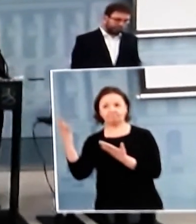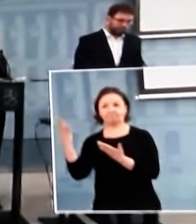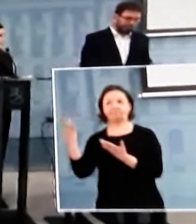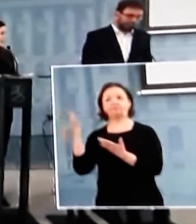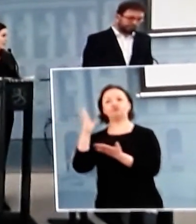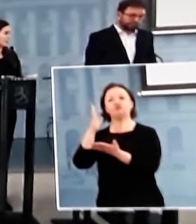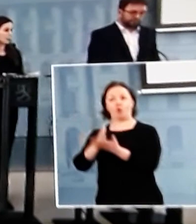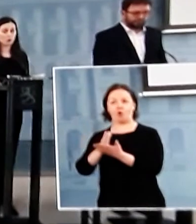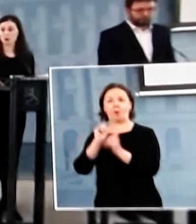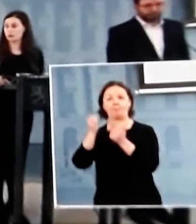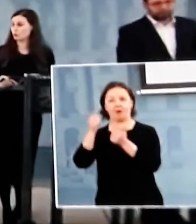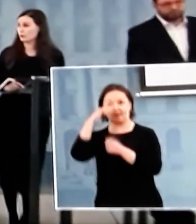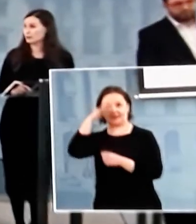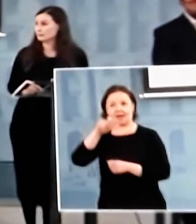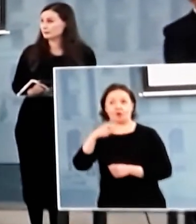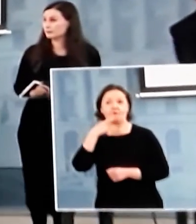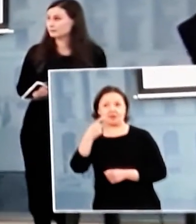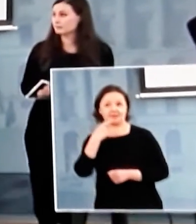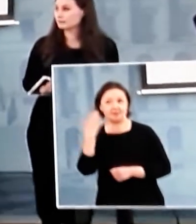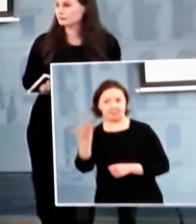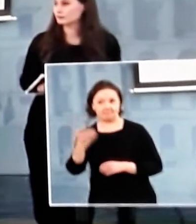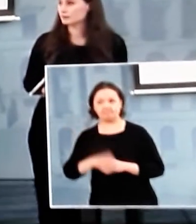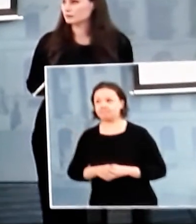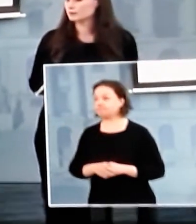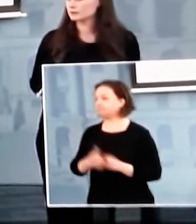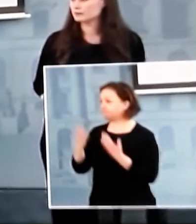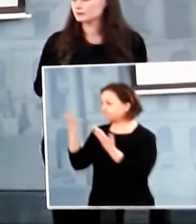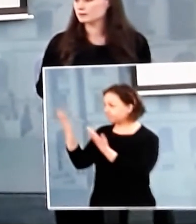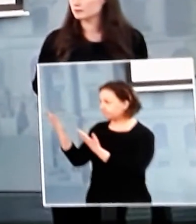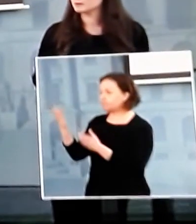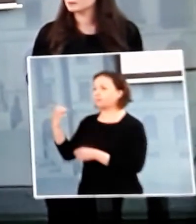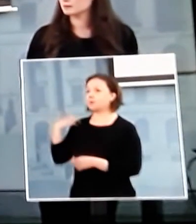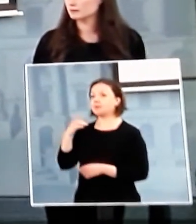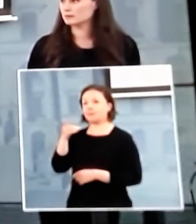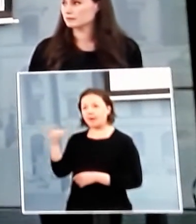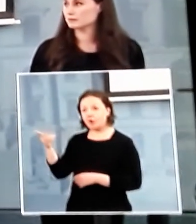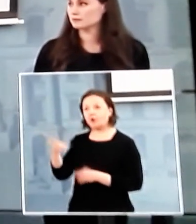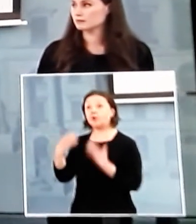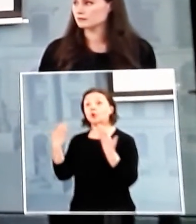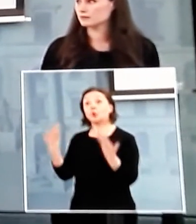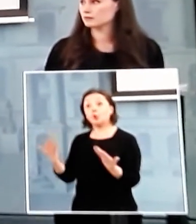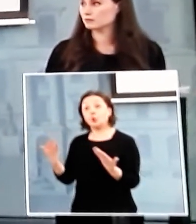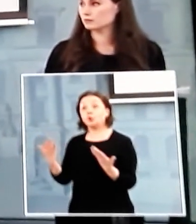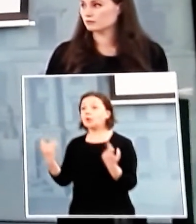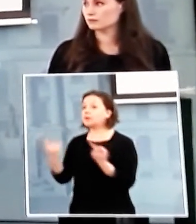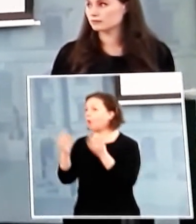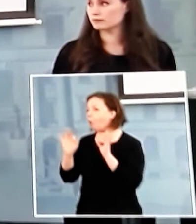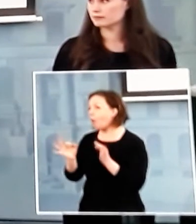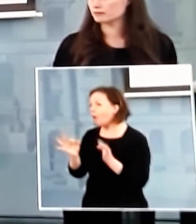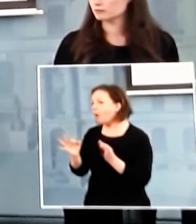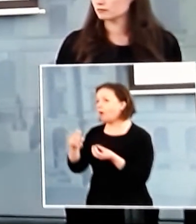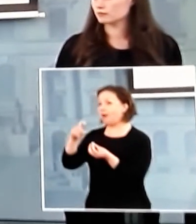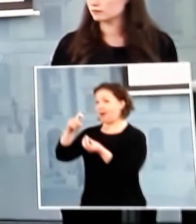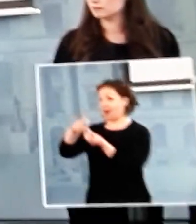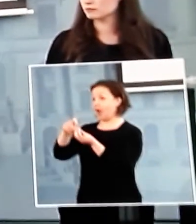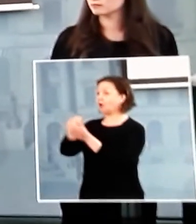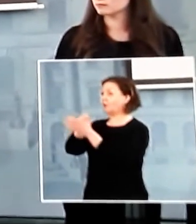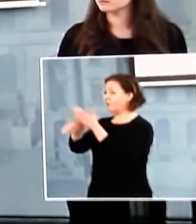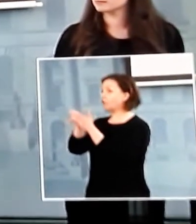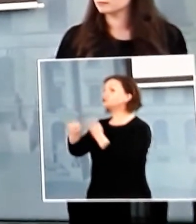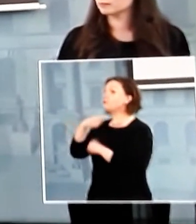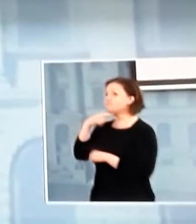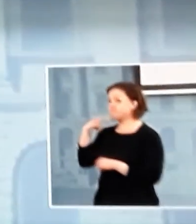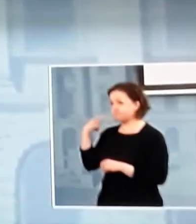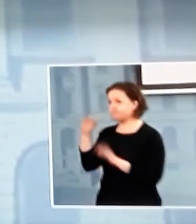henkilö vastaamaan tähän kokonaisuuteen. Joo, tällä hetkellä lääkkeitä on meillä varastoissa hyvin.